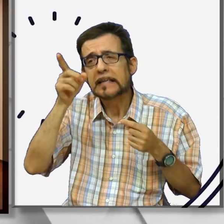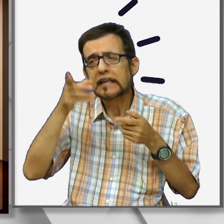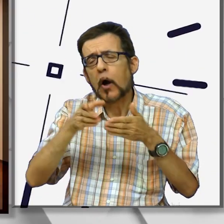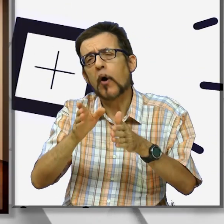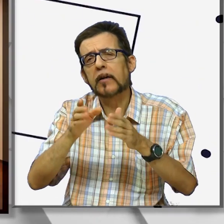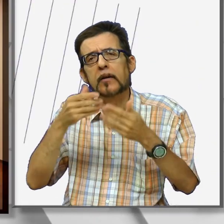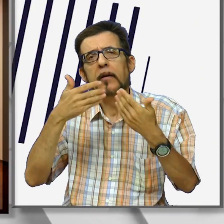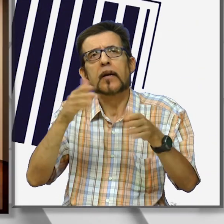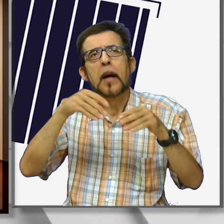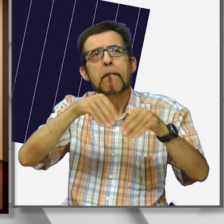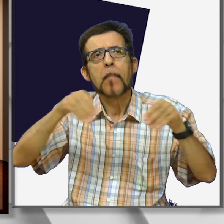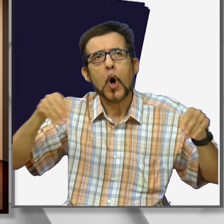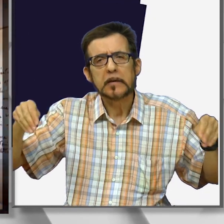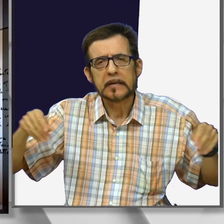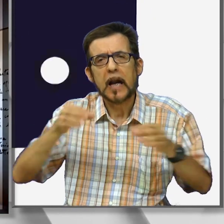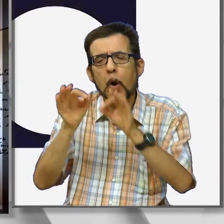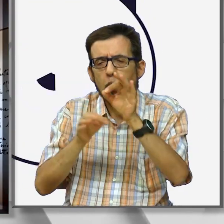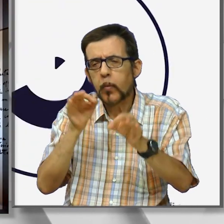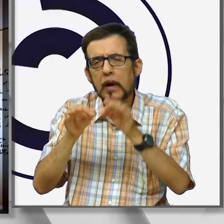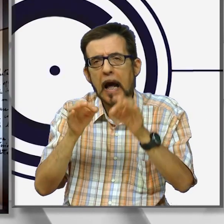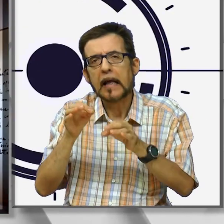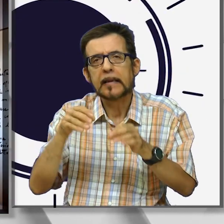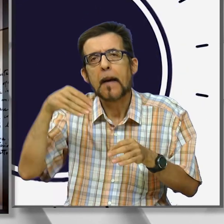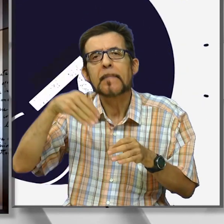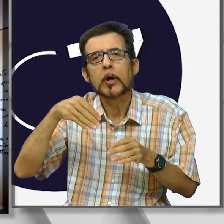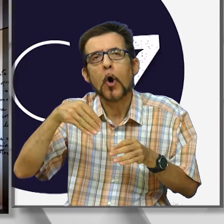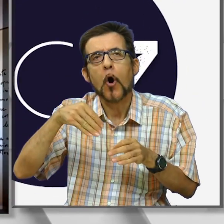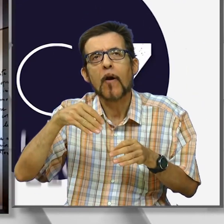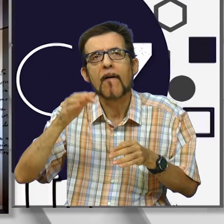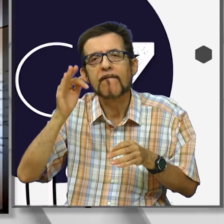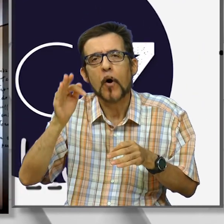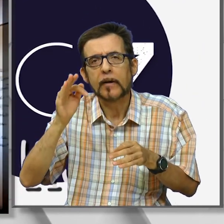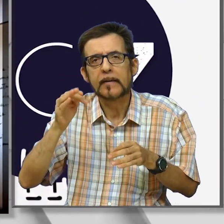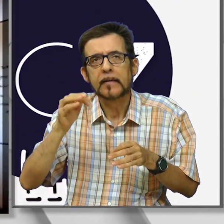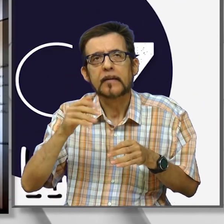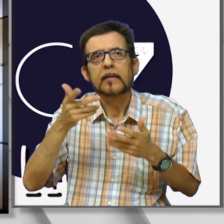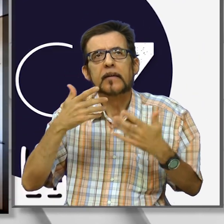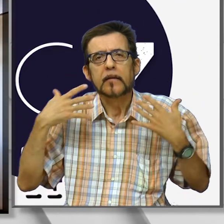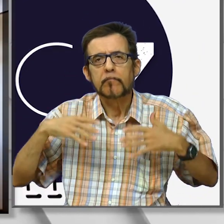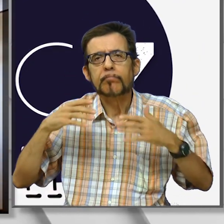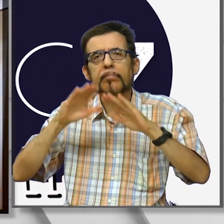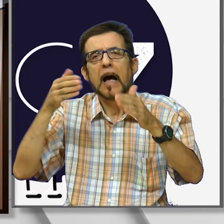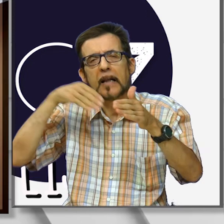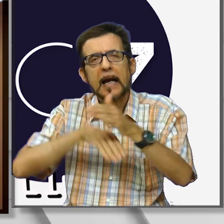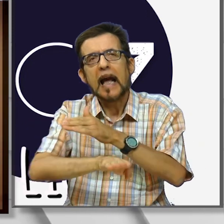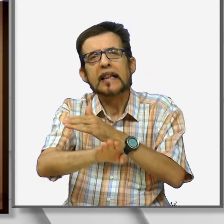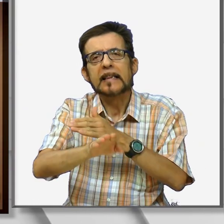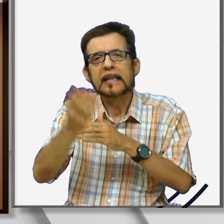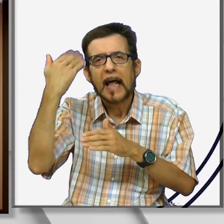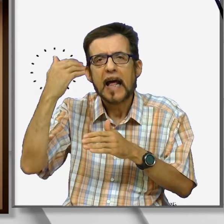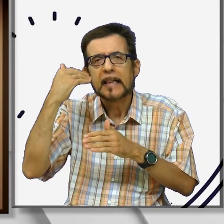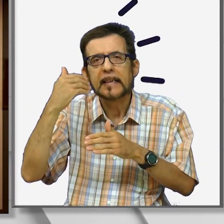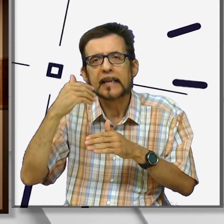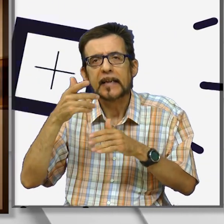stata inaugurata la mostra curata sapientemente da Mikol Forti, allestita in via eccezionale nella Cantina degli Antichi Poderi della